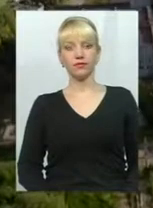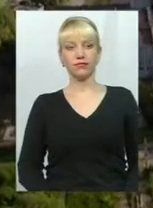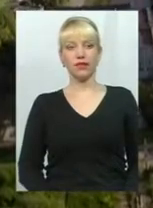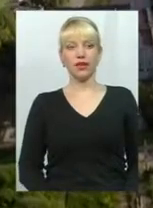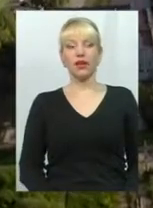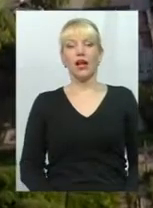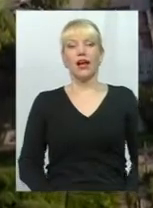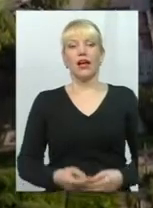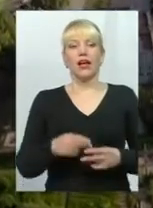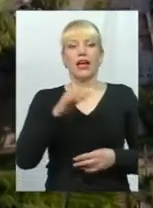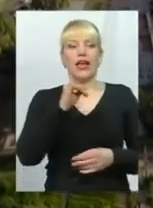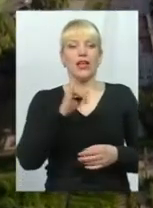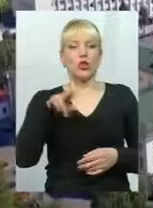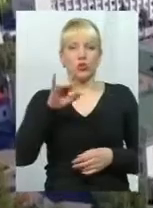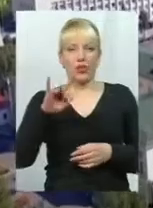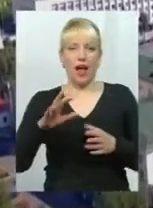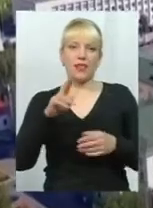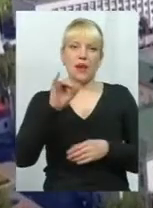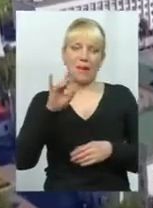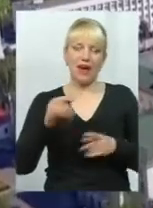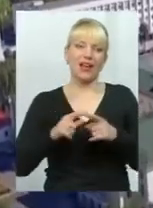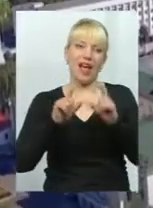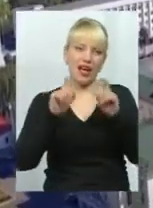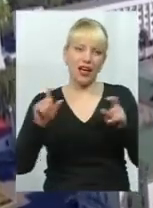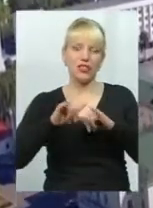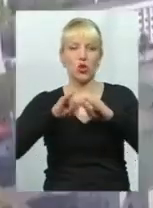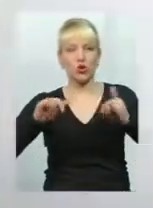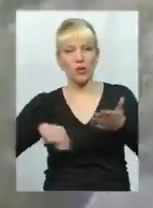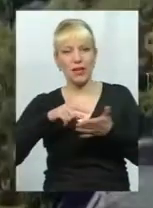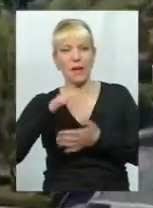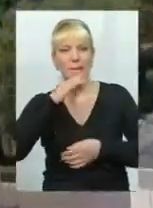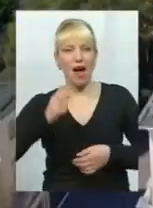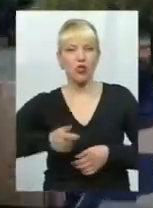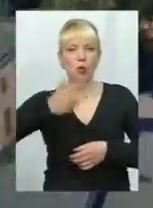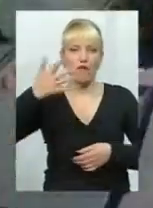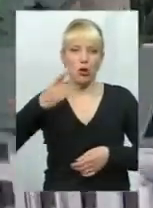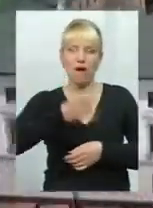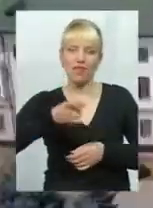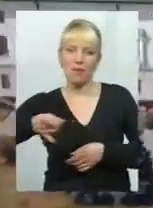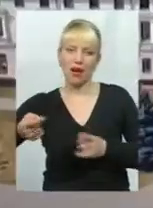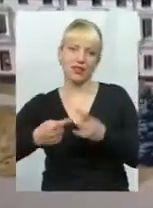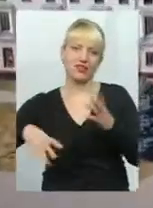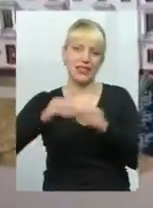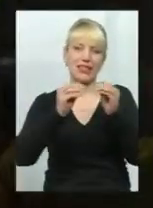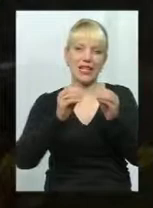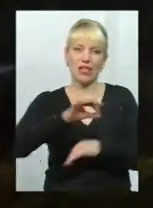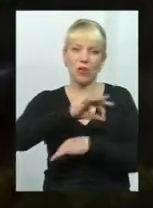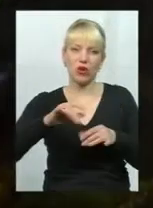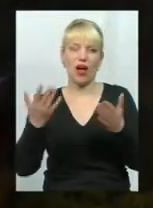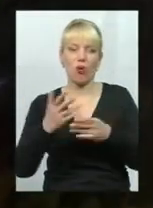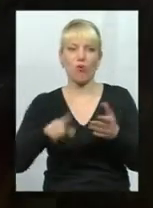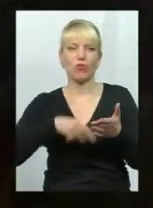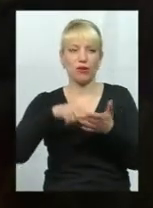Індустріальний парк, фешн-платформа, агенція розвитку міста та багатоповерховий паркінг. Усього 10 проєктів, для яких у